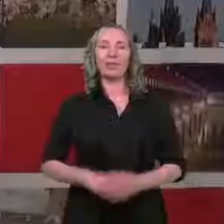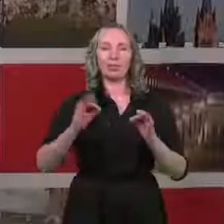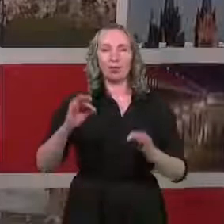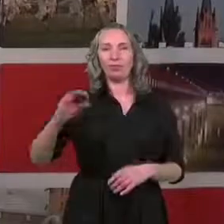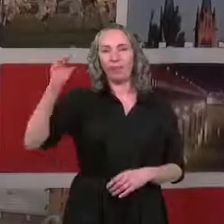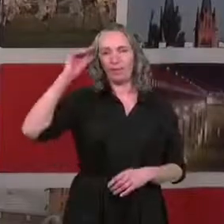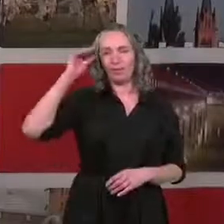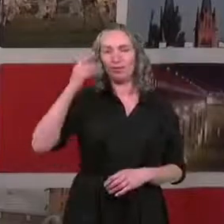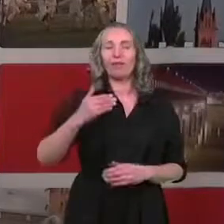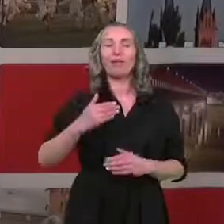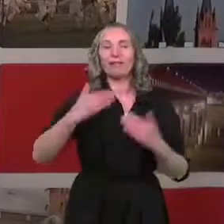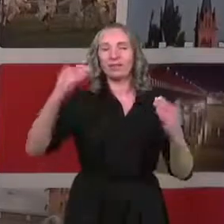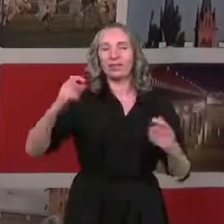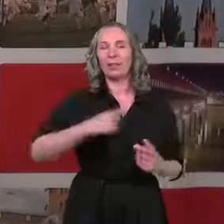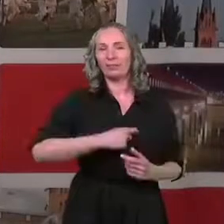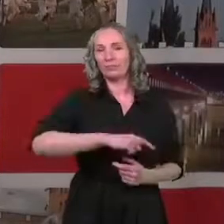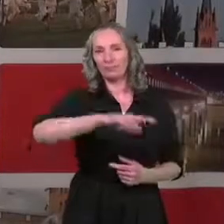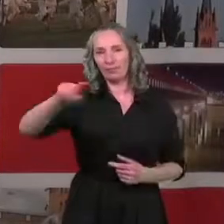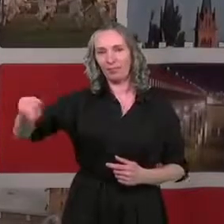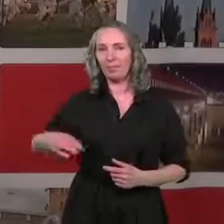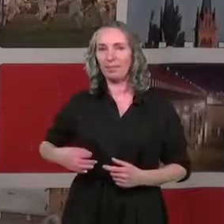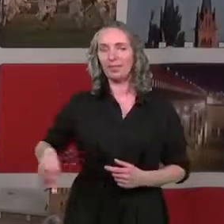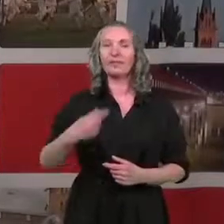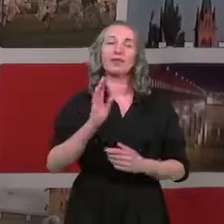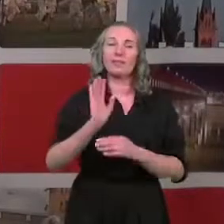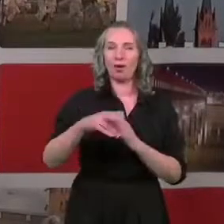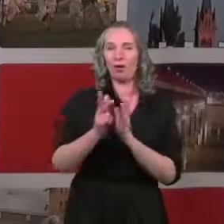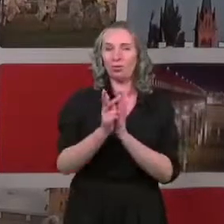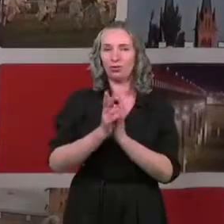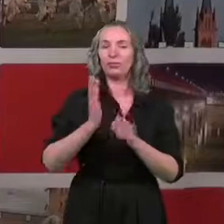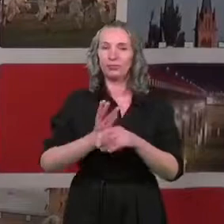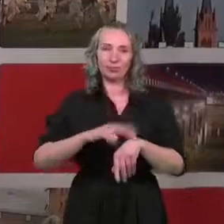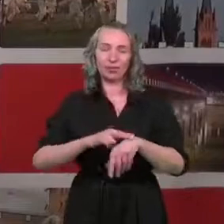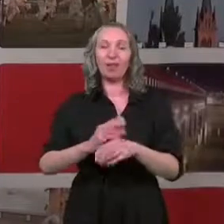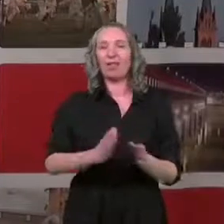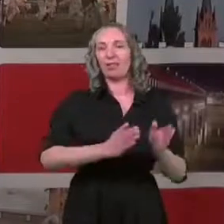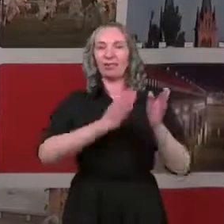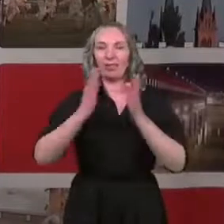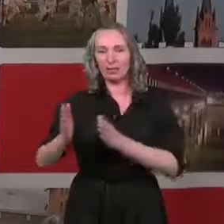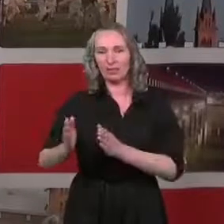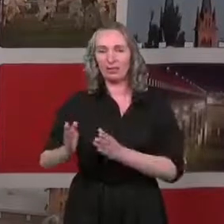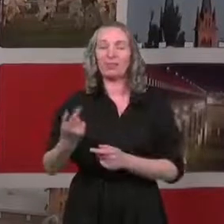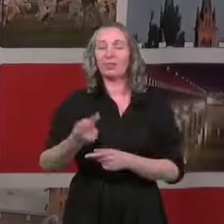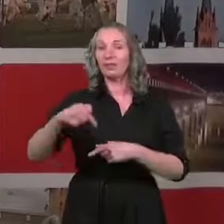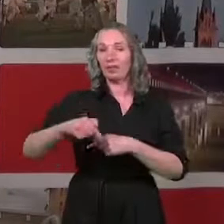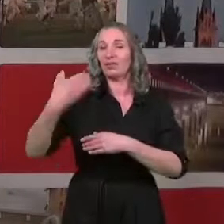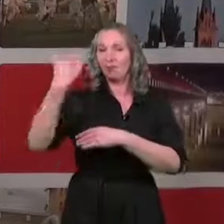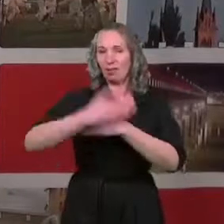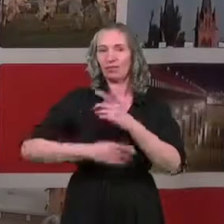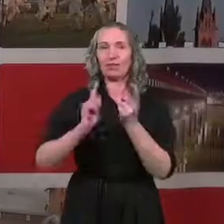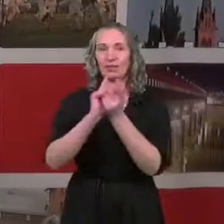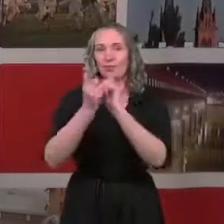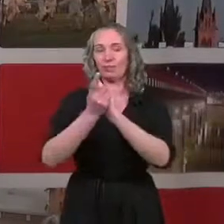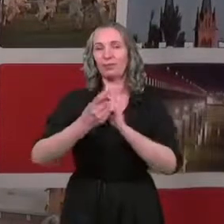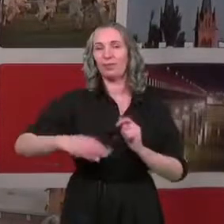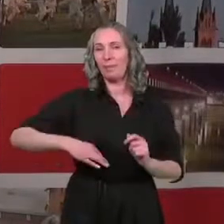Witam Państwa bardzo serdecznie. Minęła godzina 18.00, rozpoczynamy kolejne, a zarazem ostatnie spotkanie prezydenta